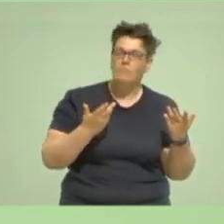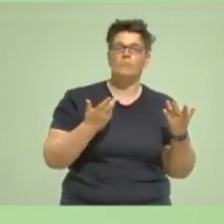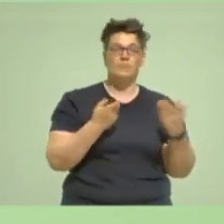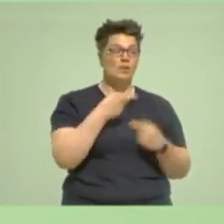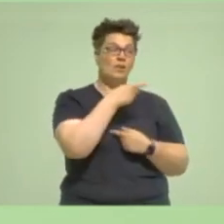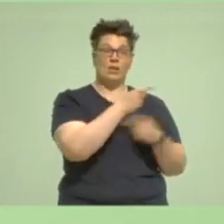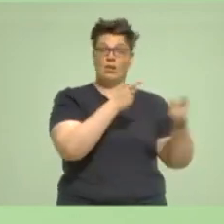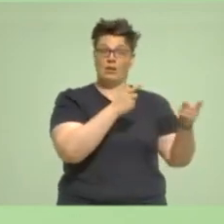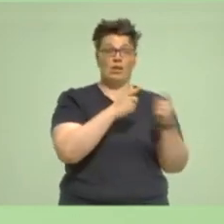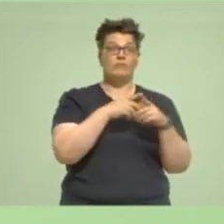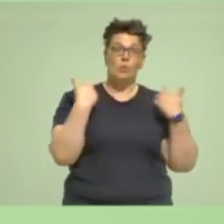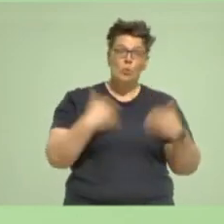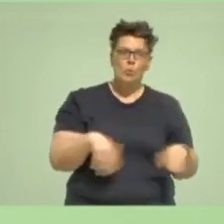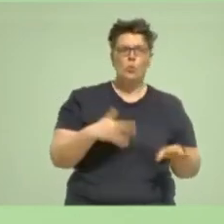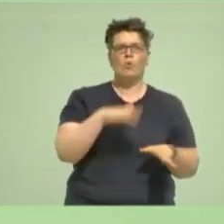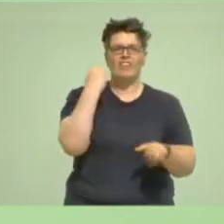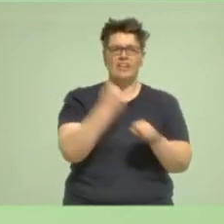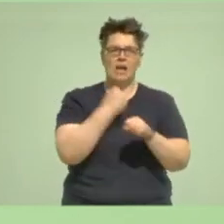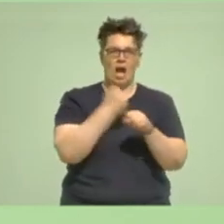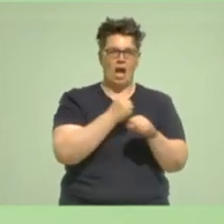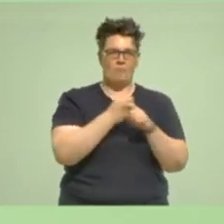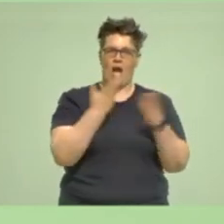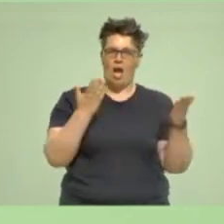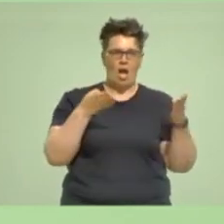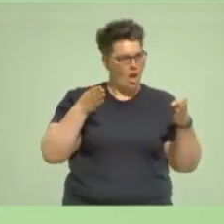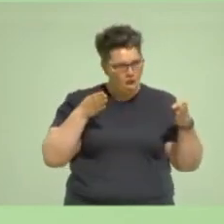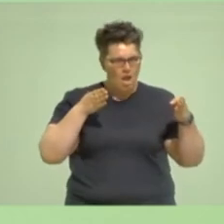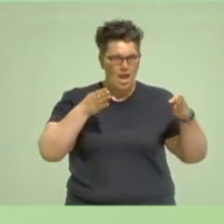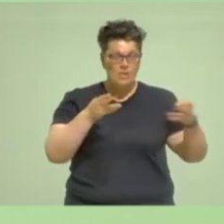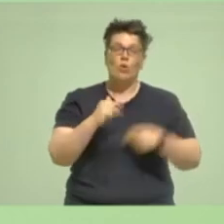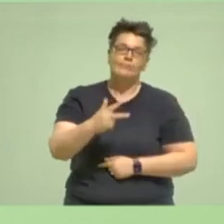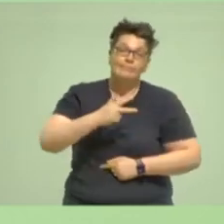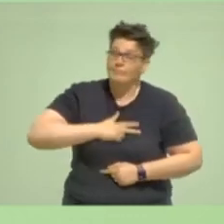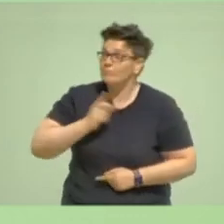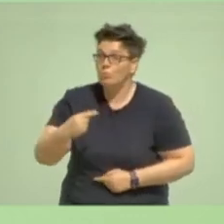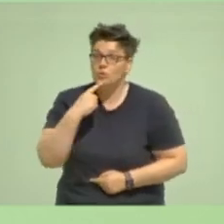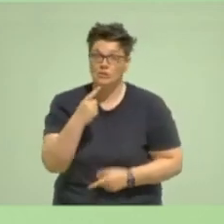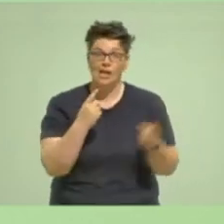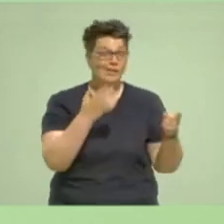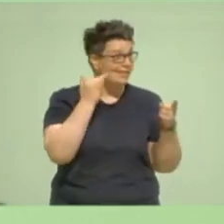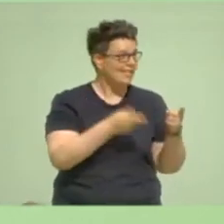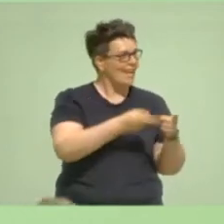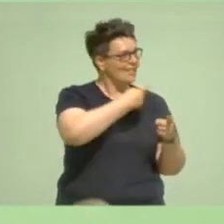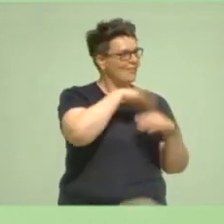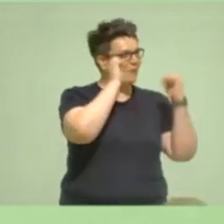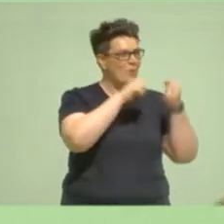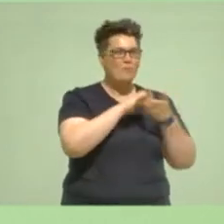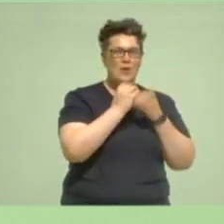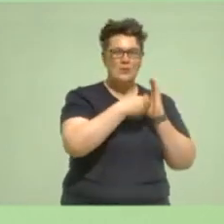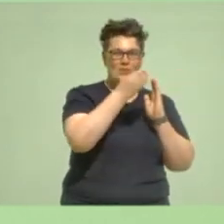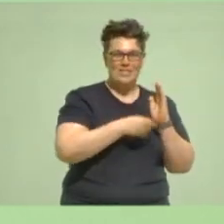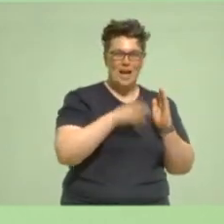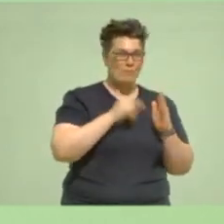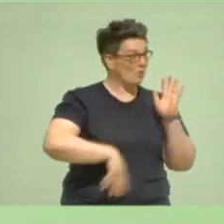weite, weite Wege gibt, die ehrlicherweise ja auch nicht aufgehoben sind, nur weil wir jetzt einen Koalitionsvertrag